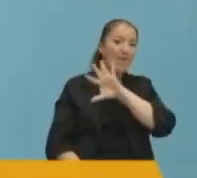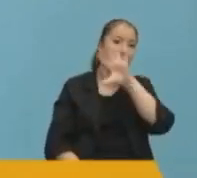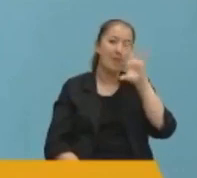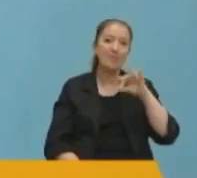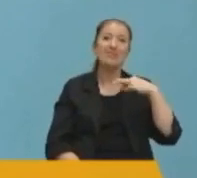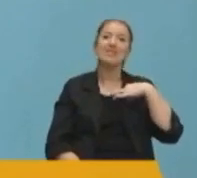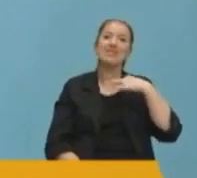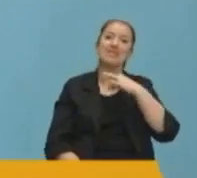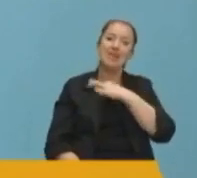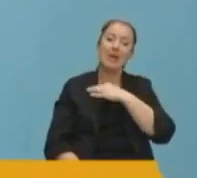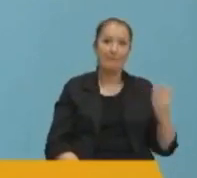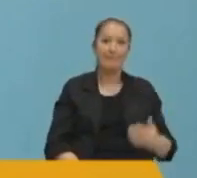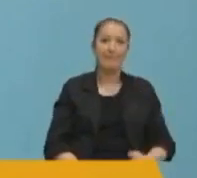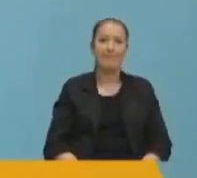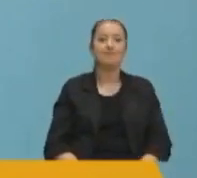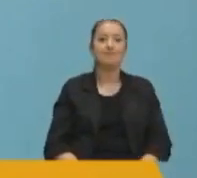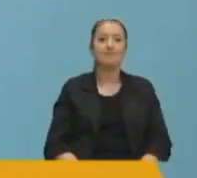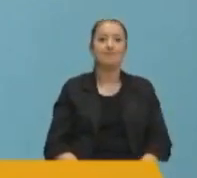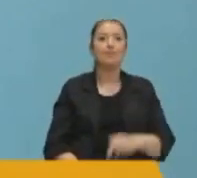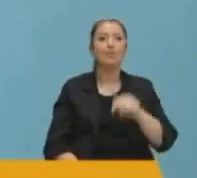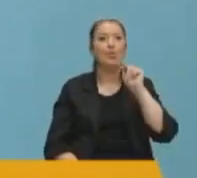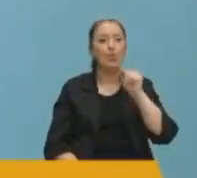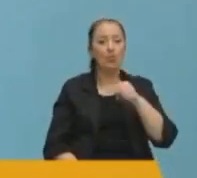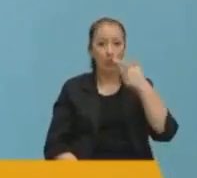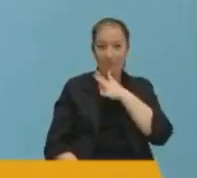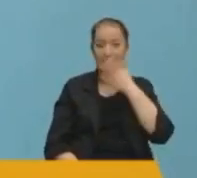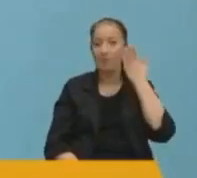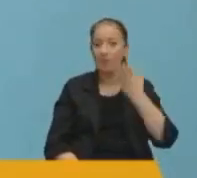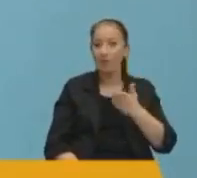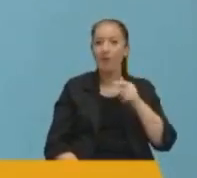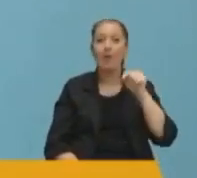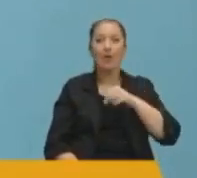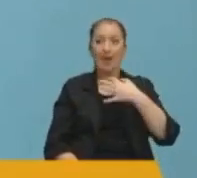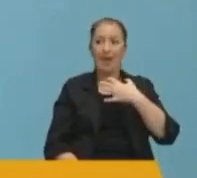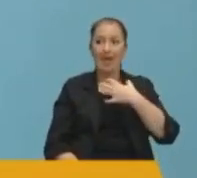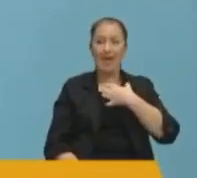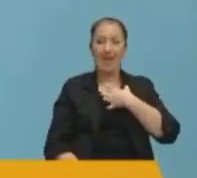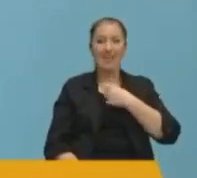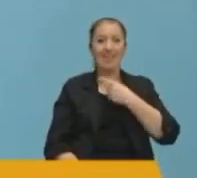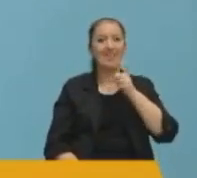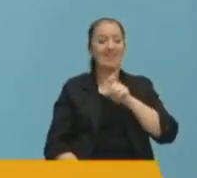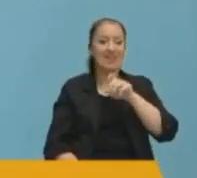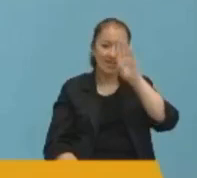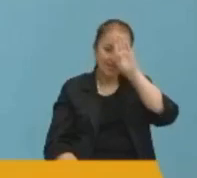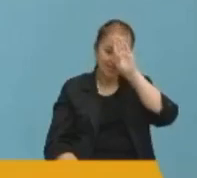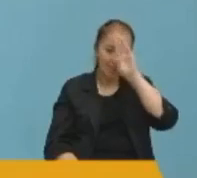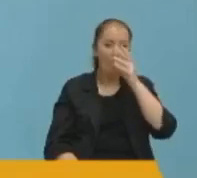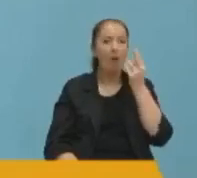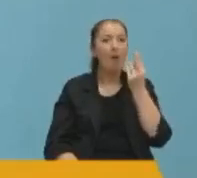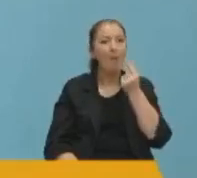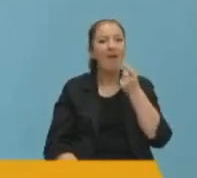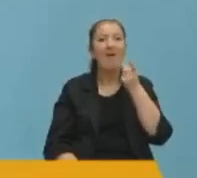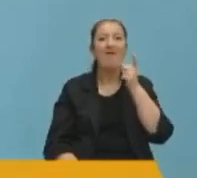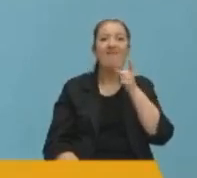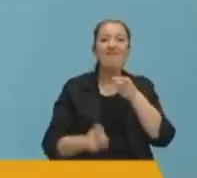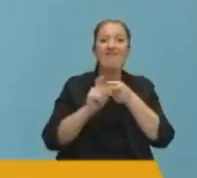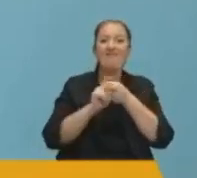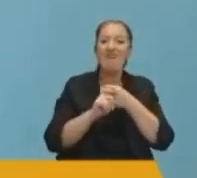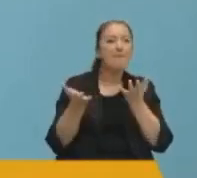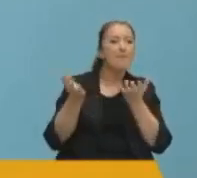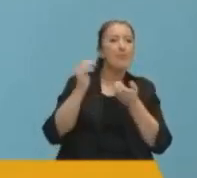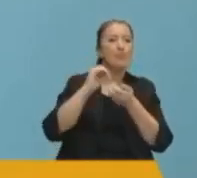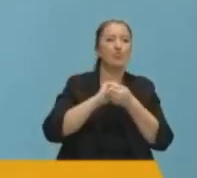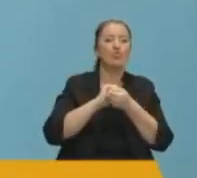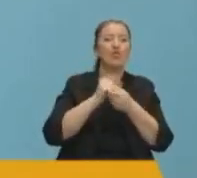hürmet ve muhabbetle selamlıyorum. İşte bu mesuliyet bilinciyle bugün şahsım ve İstanbul maddi ve manevi varlığıyla bir